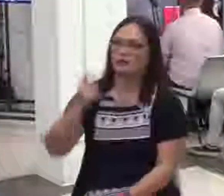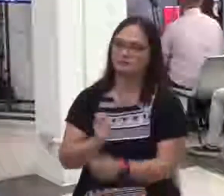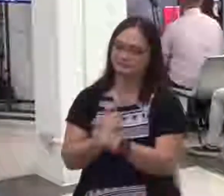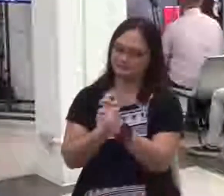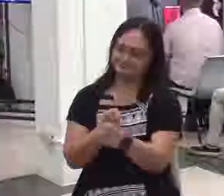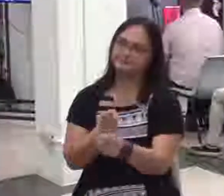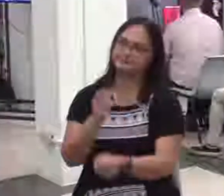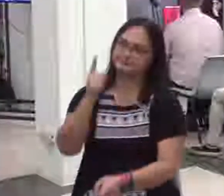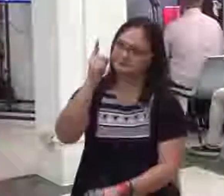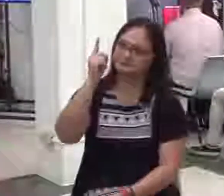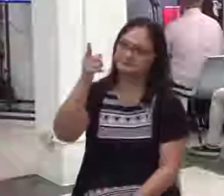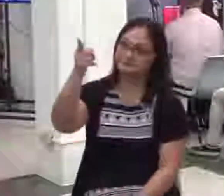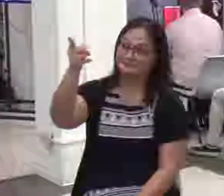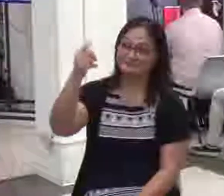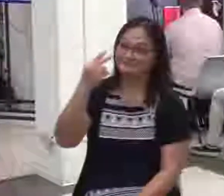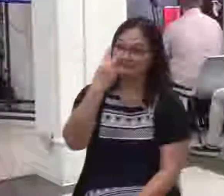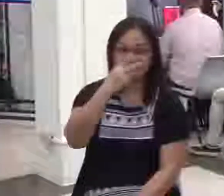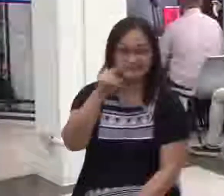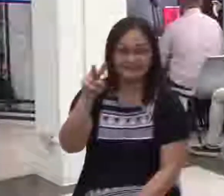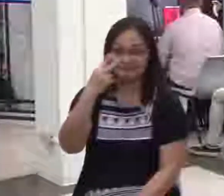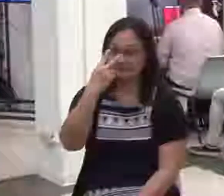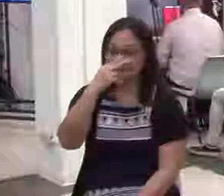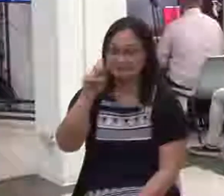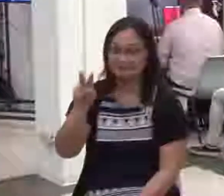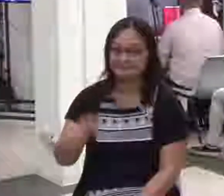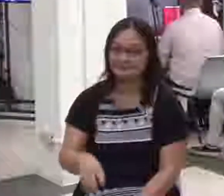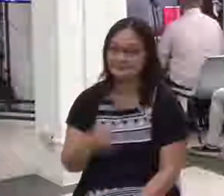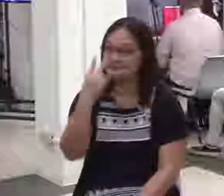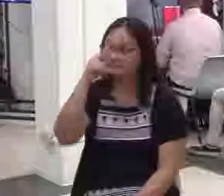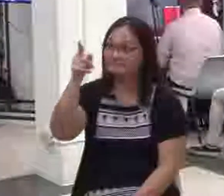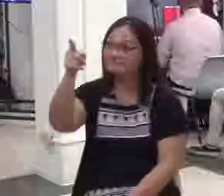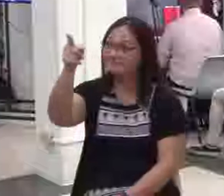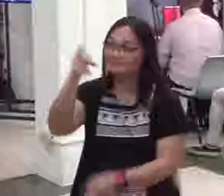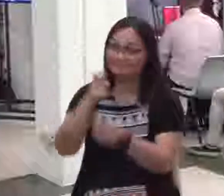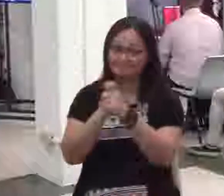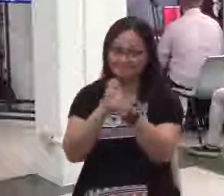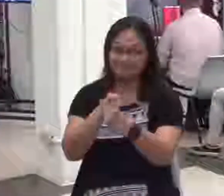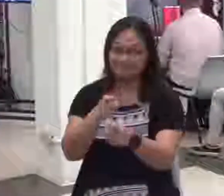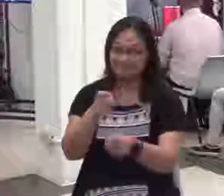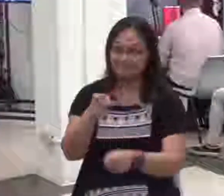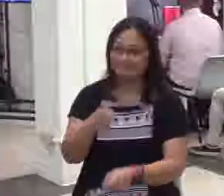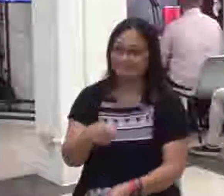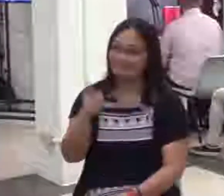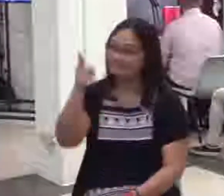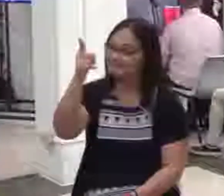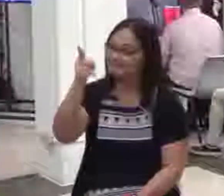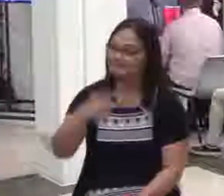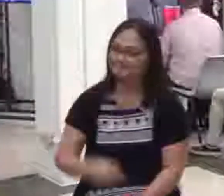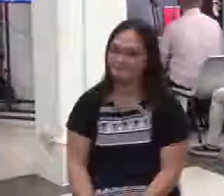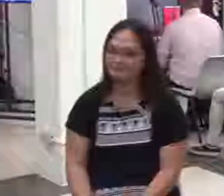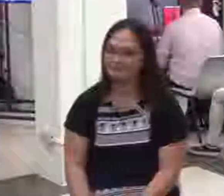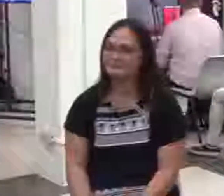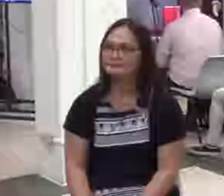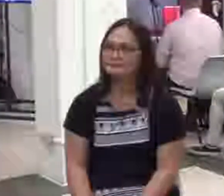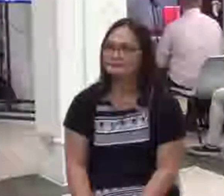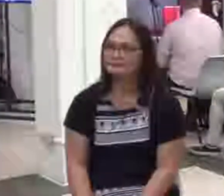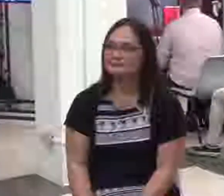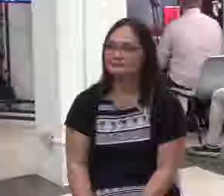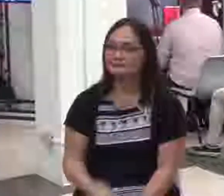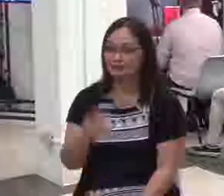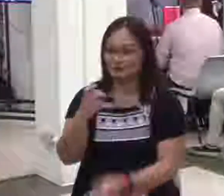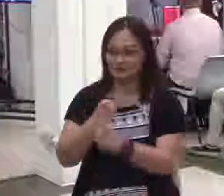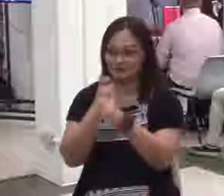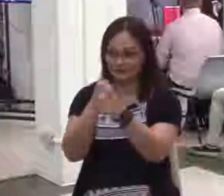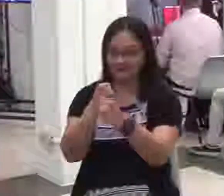Sabi ko sa sarili ko, wow, what what an accomplishment. what a recognition.